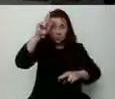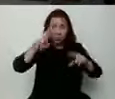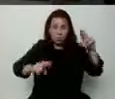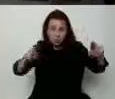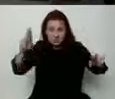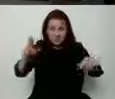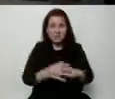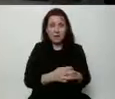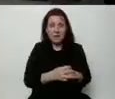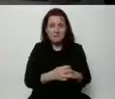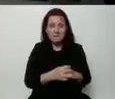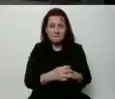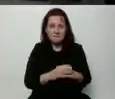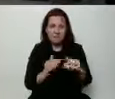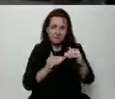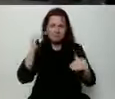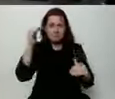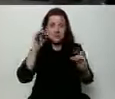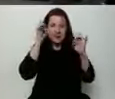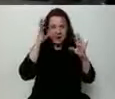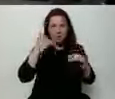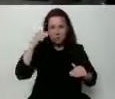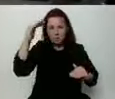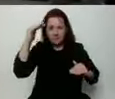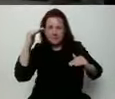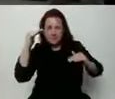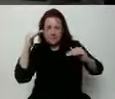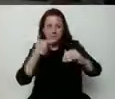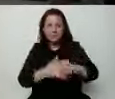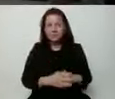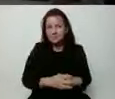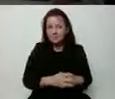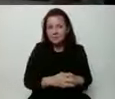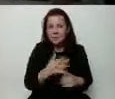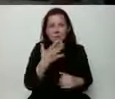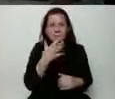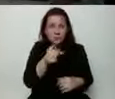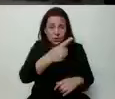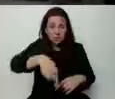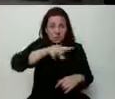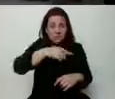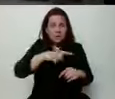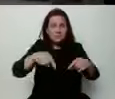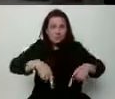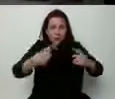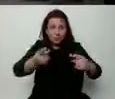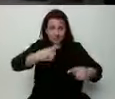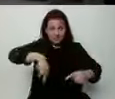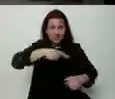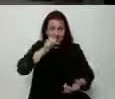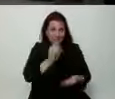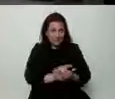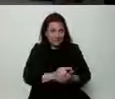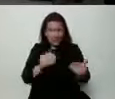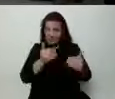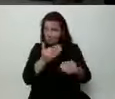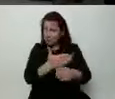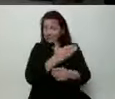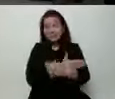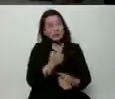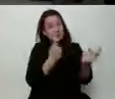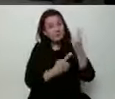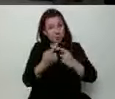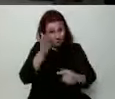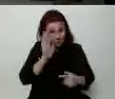mniejszy rozjazd, niż był jeszcze o poranku, ale to jest nadal 13%. Pan mówi, że jest przekonany o wygranej. Czy to nie jest za wczesny entuzjazm, ten wczoraj, ten